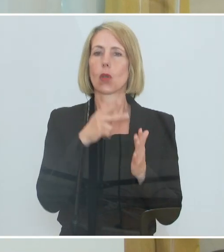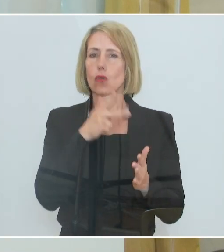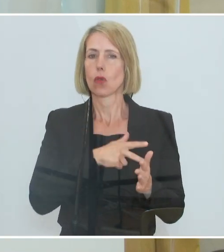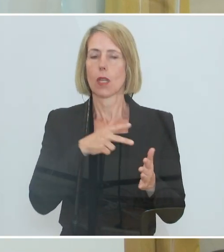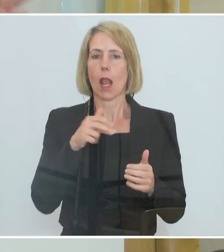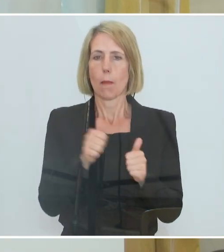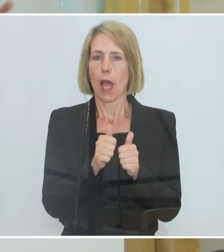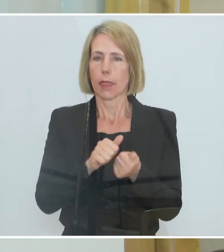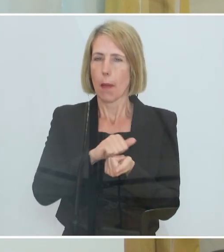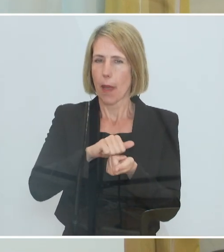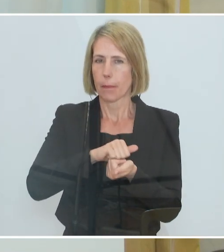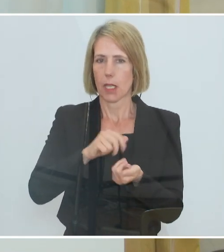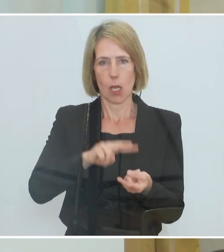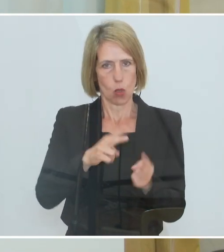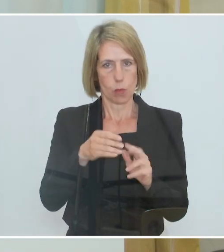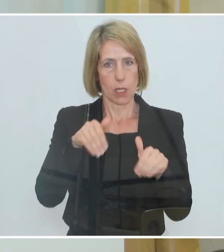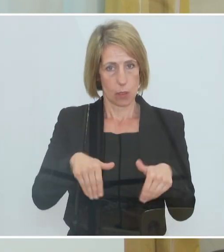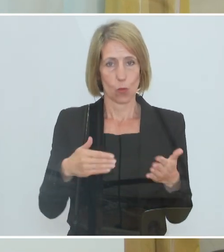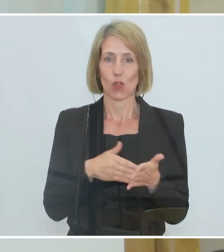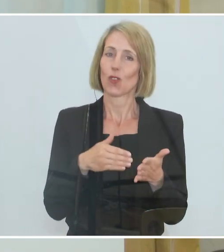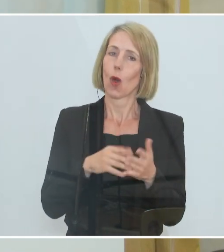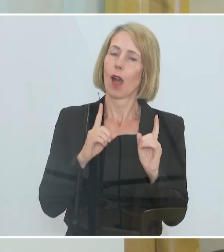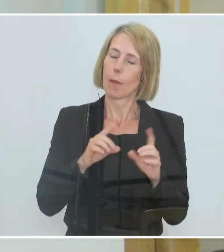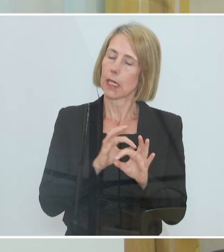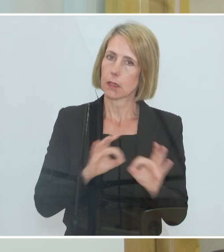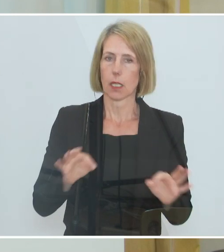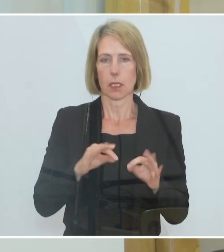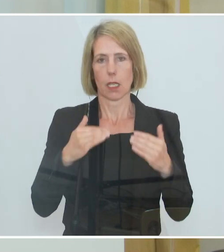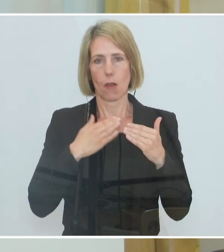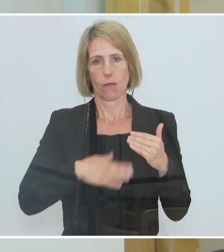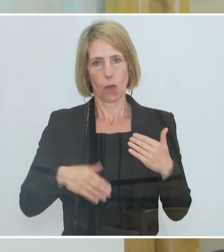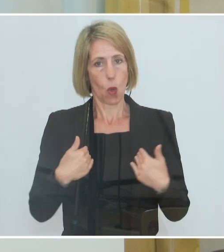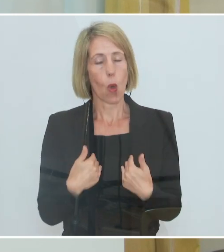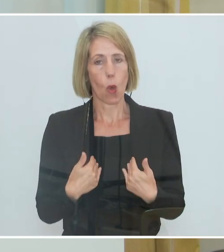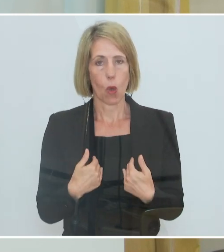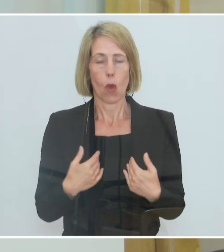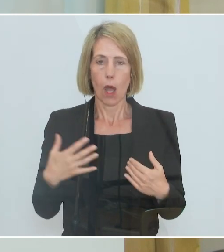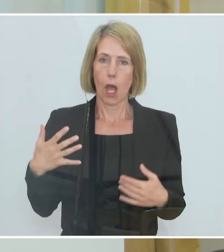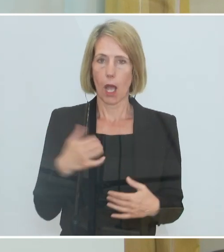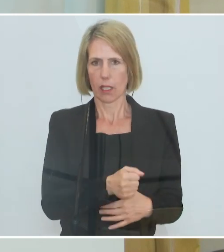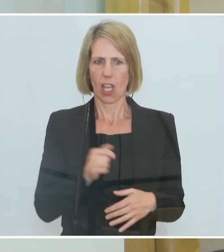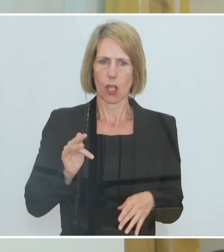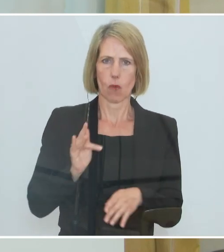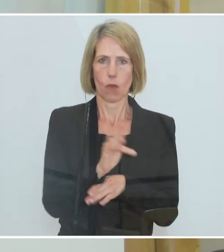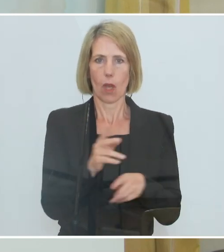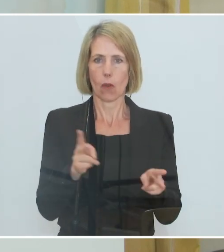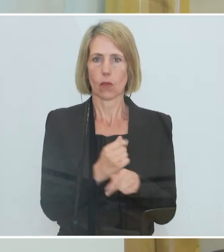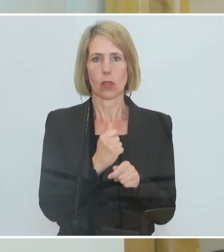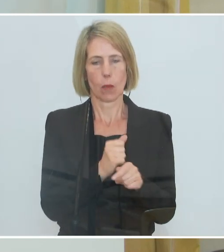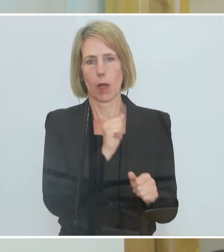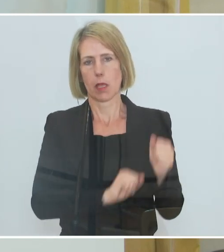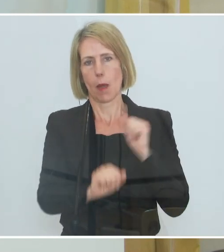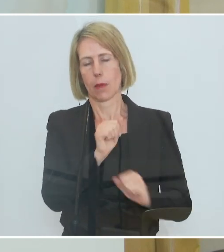umsetzen. Aber insgesamt bin ich sehr, sehr froh, dass der Angriff auf die Kurzarbeit abgewehrt werden konnte. Und es hat diese Schüsse